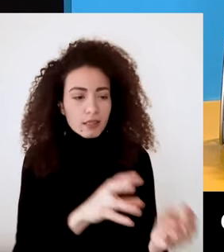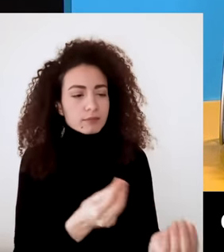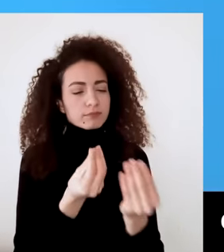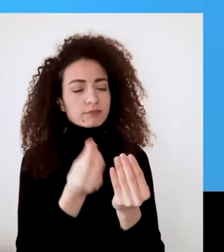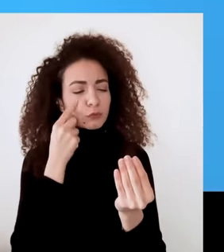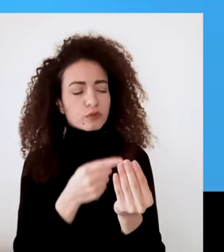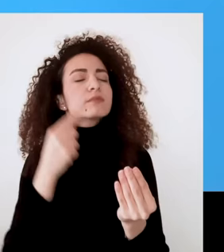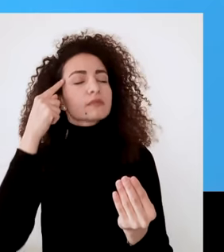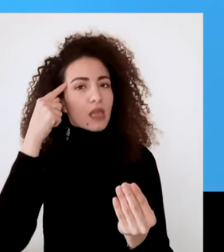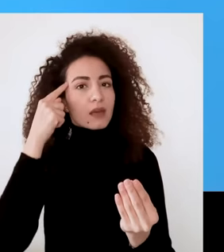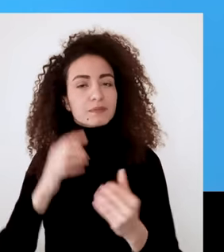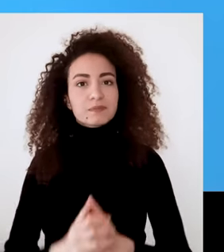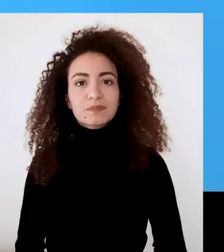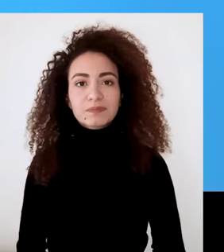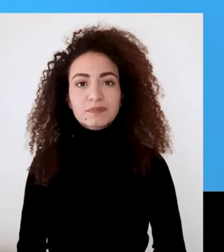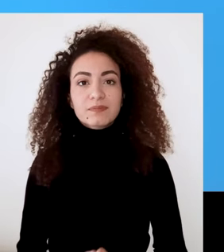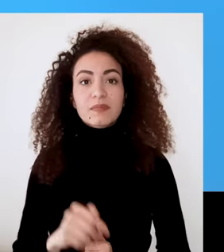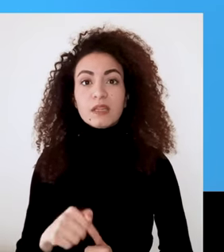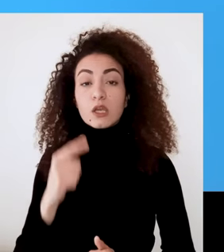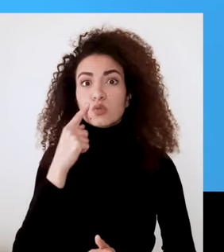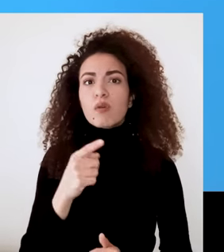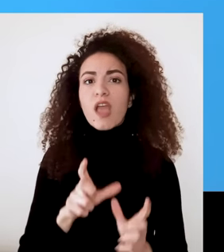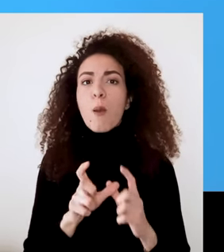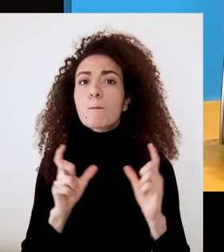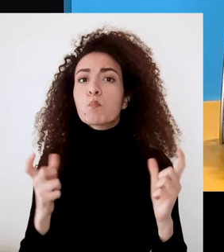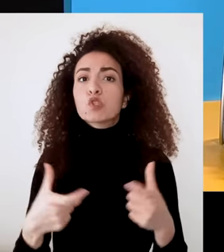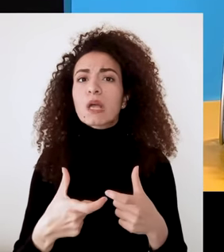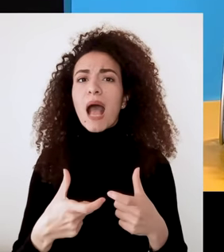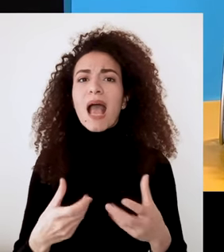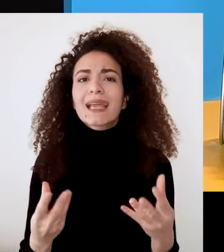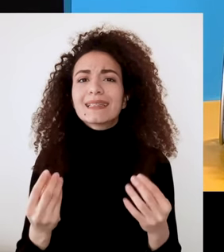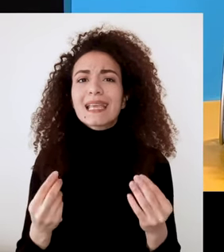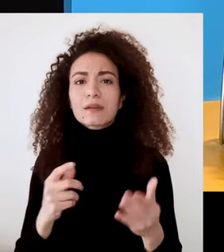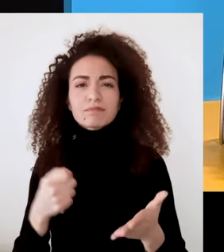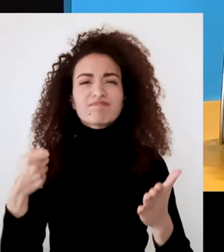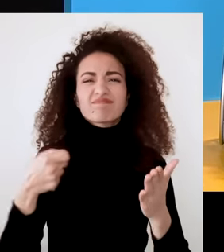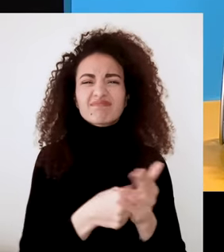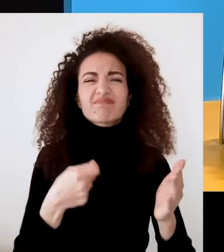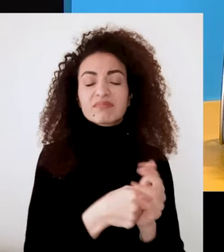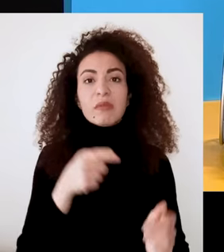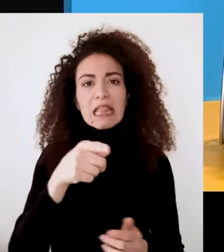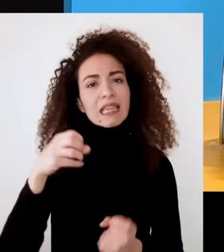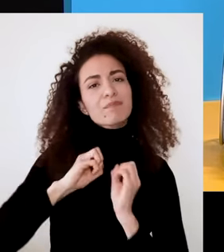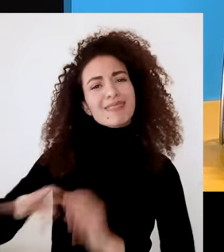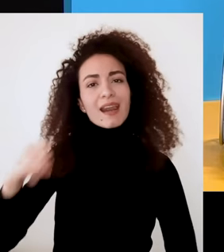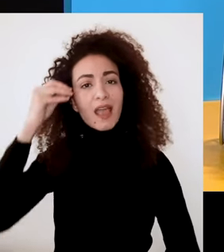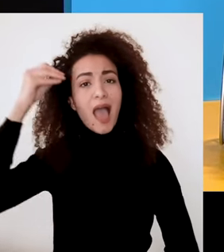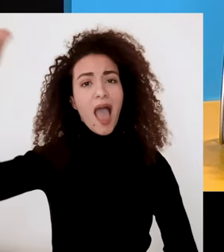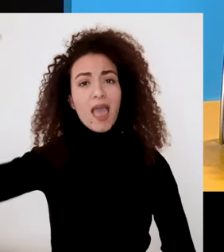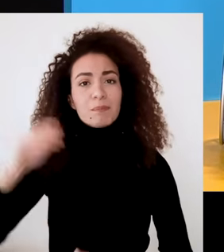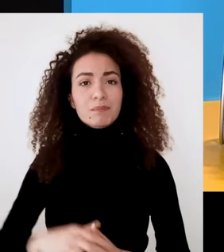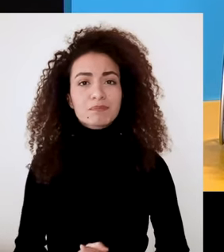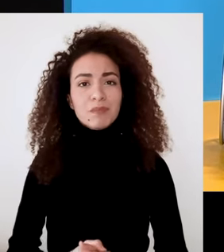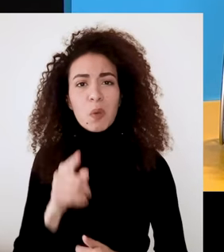عن الحلم بعض وضوح حلمك أمام عينيك بدعوك للنظر كيف إنه المجتمع وصوت المجتمع بيدفعك لتتخلي عن